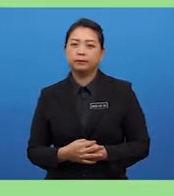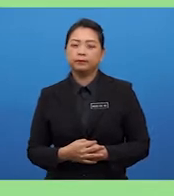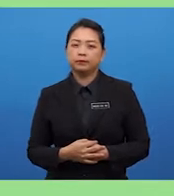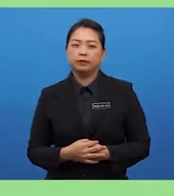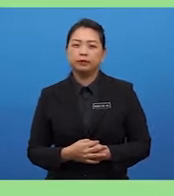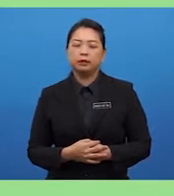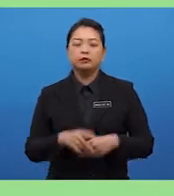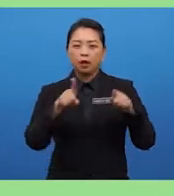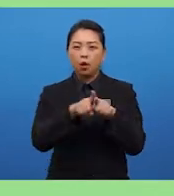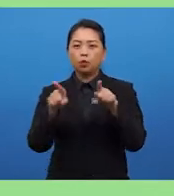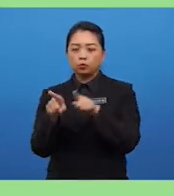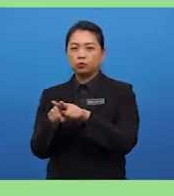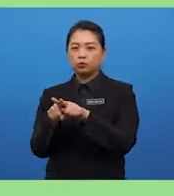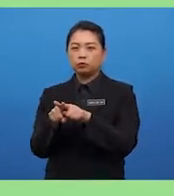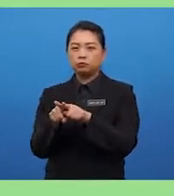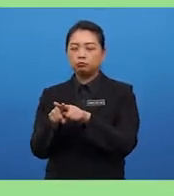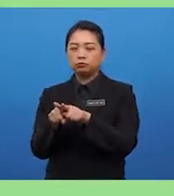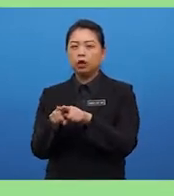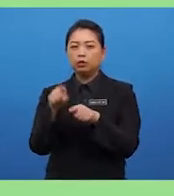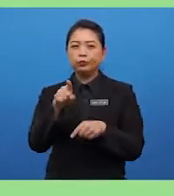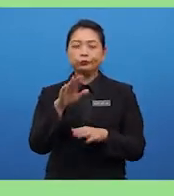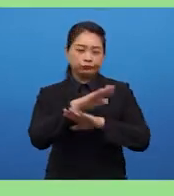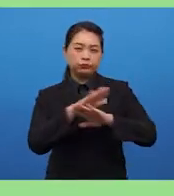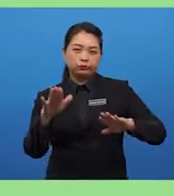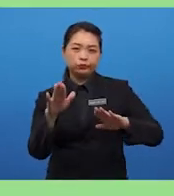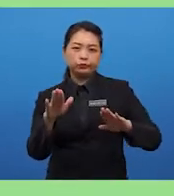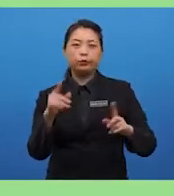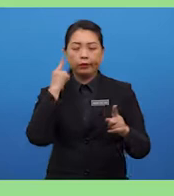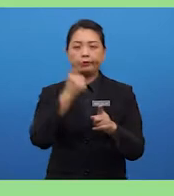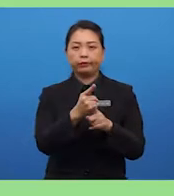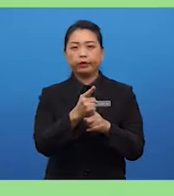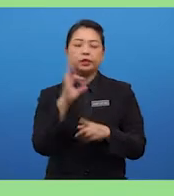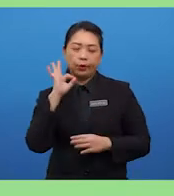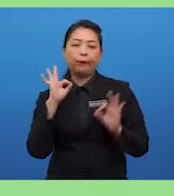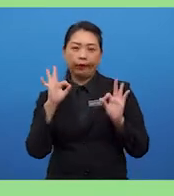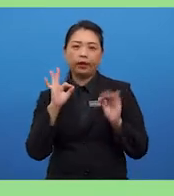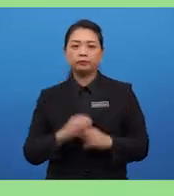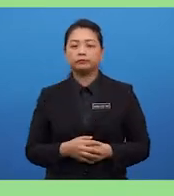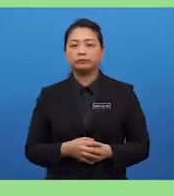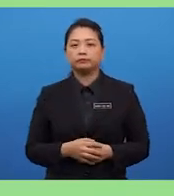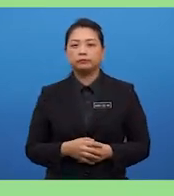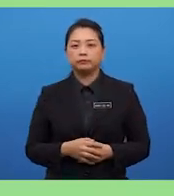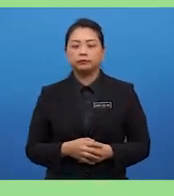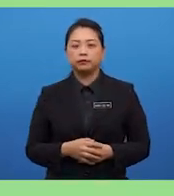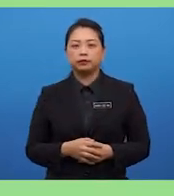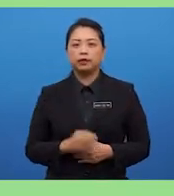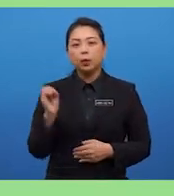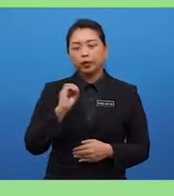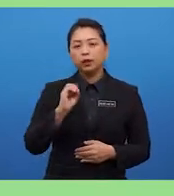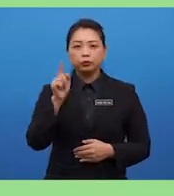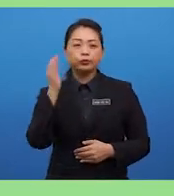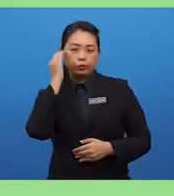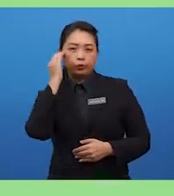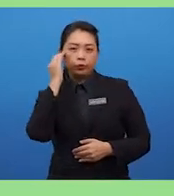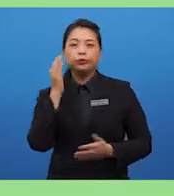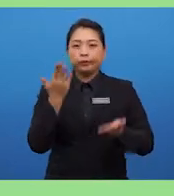There are also cases when you do not agree and it is still okay. Now, without you even realising it,